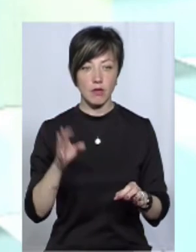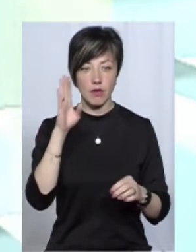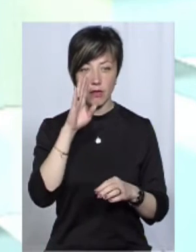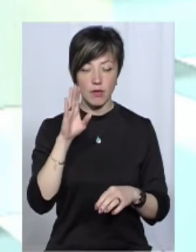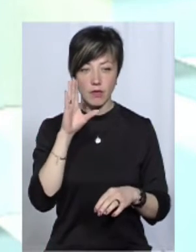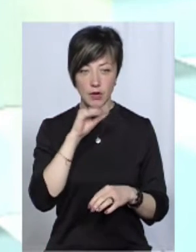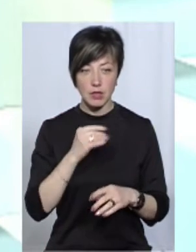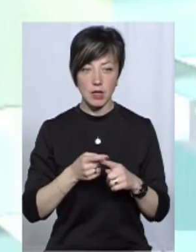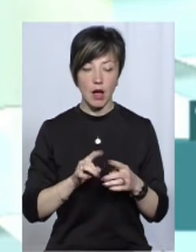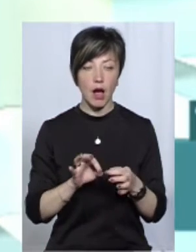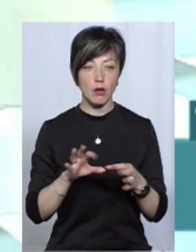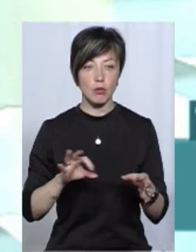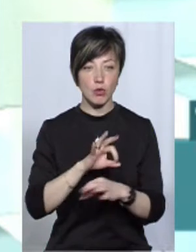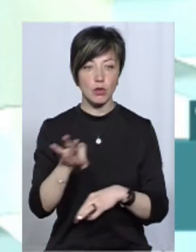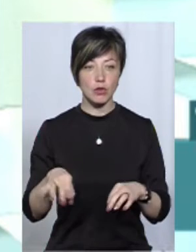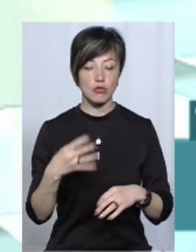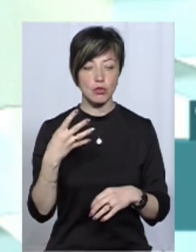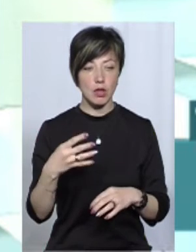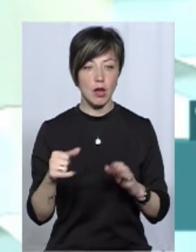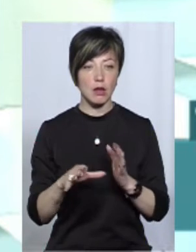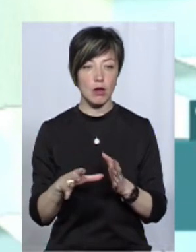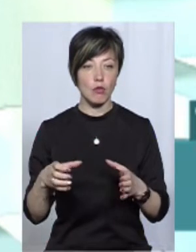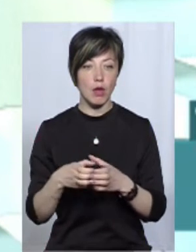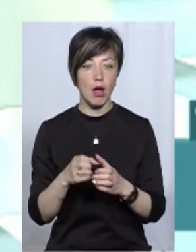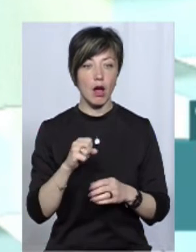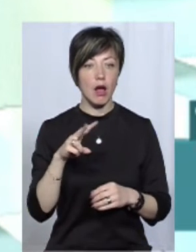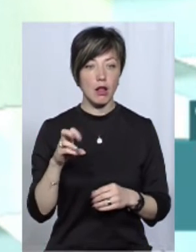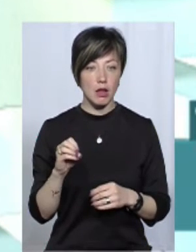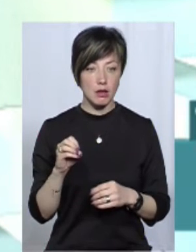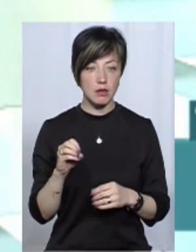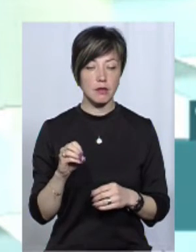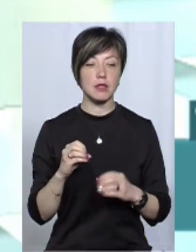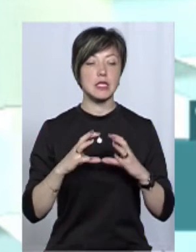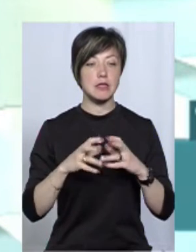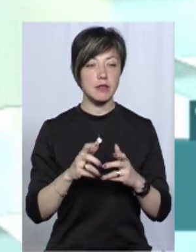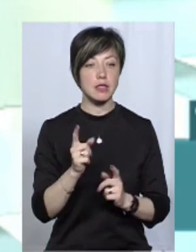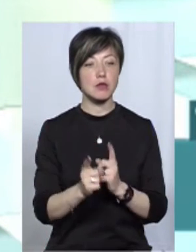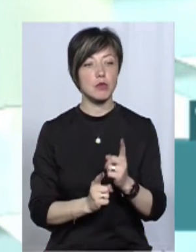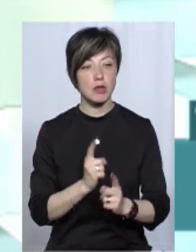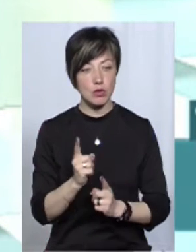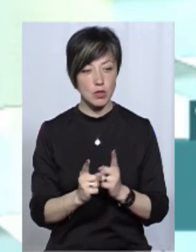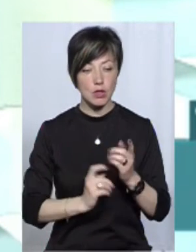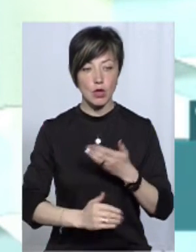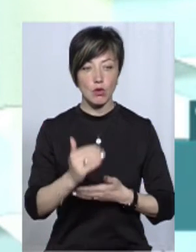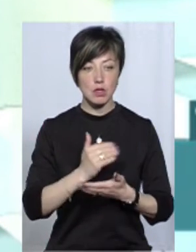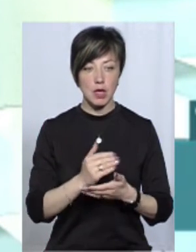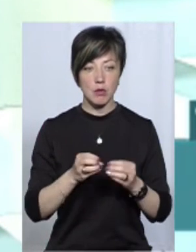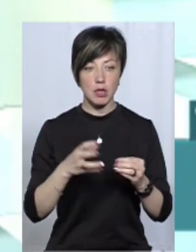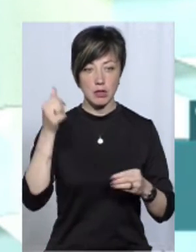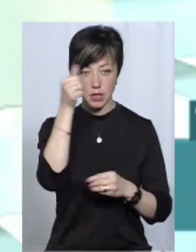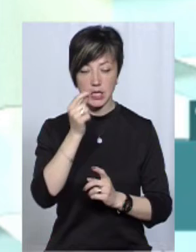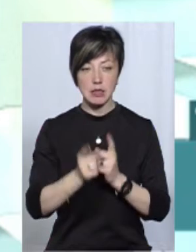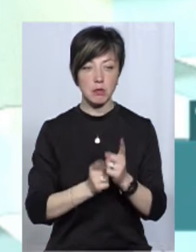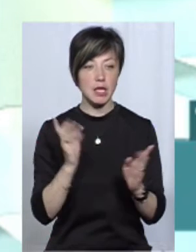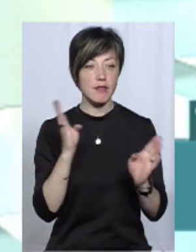вистачить, тому що атомно проєктувались на чотири енергоблоки. Але світ змінюється і за останні 15 років